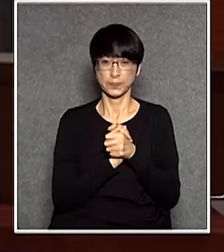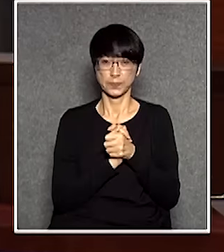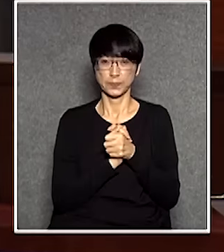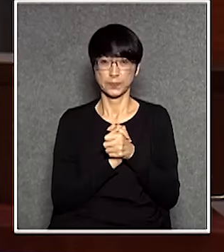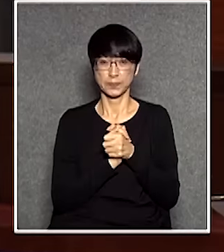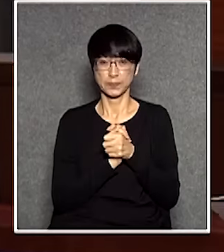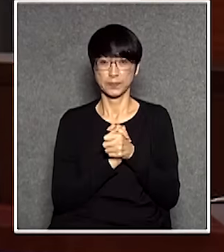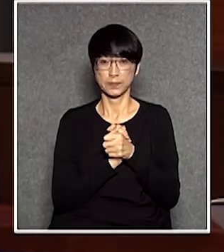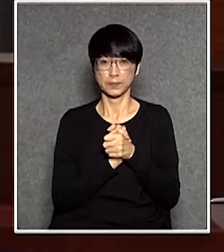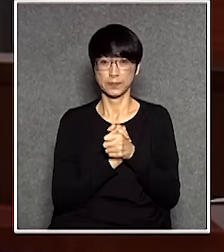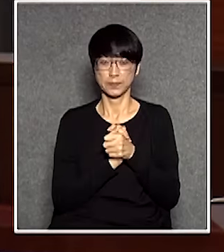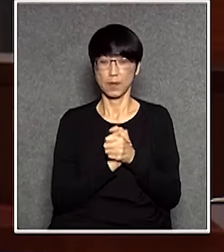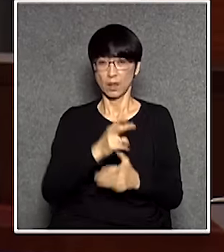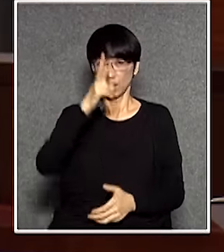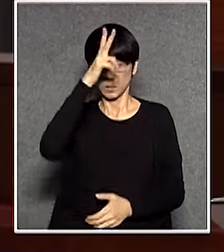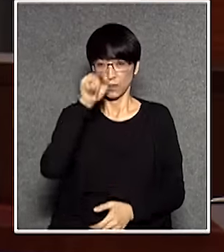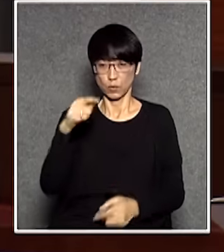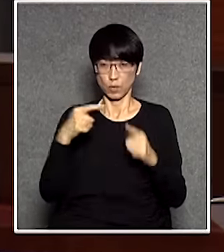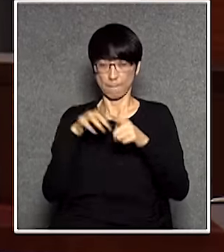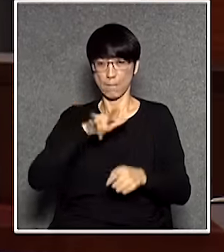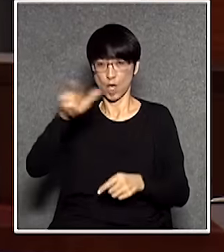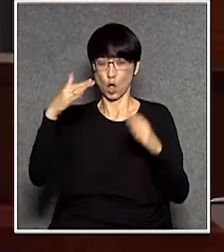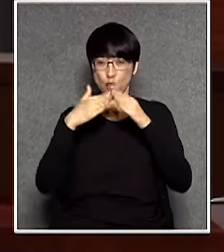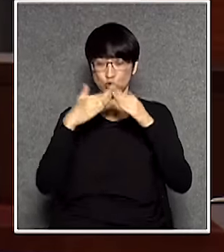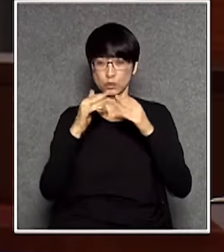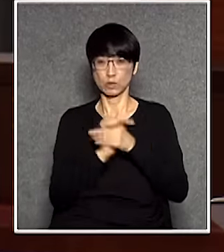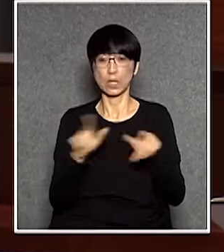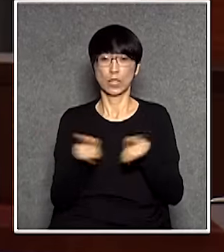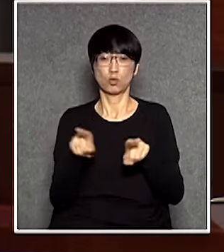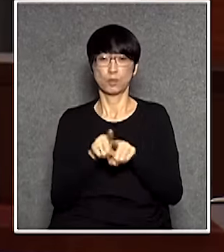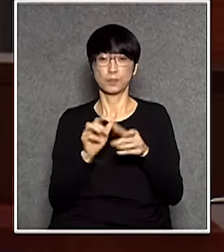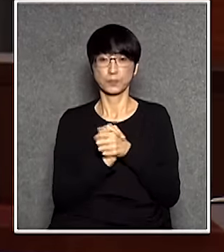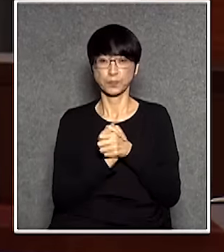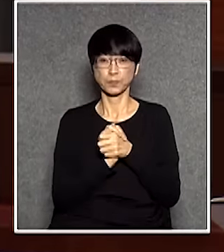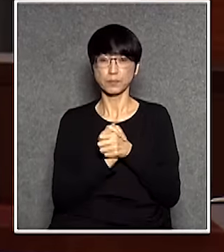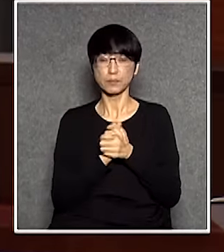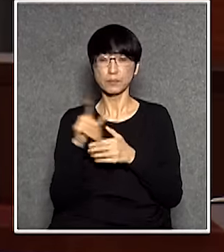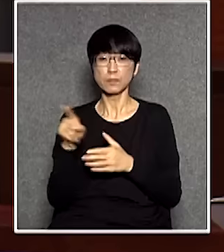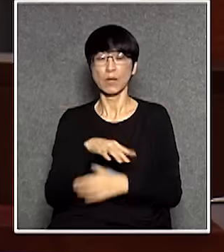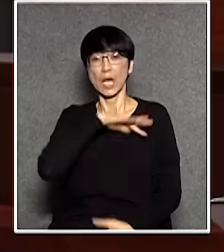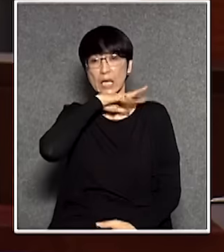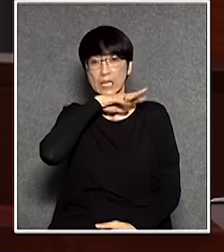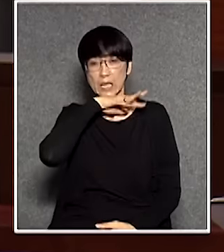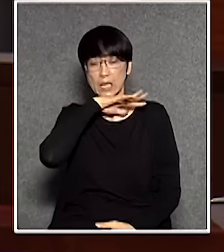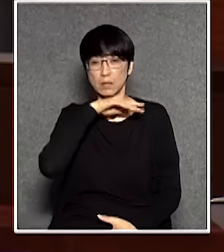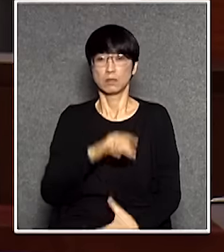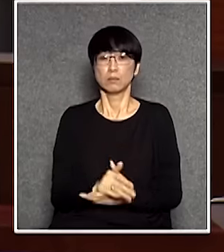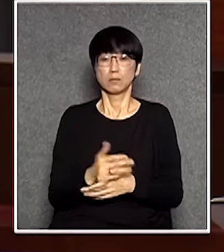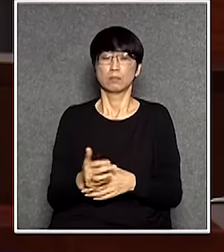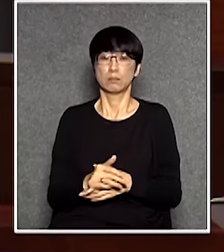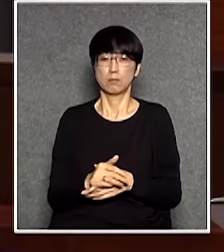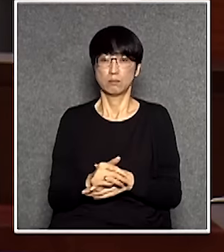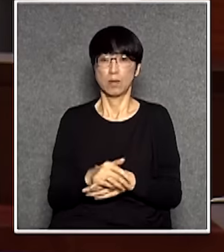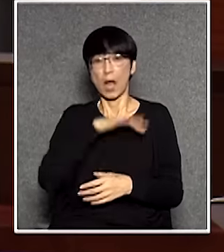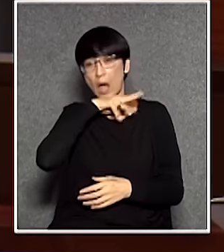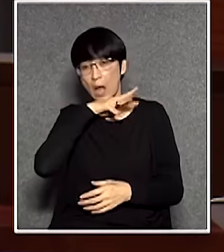當局呢又跟這個文行處就是一樣一個謊話蓋一個謊話今年3